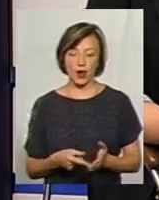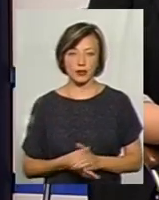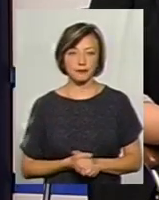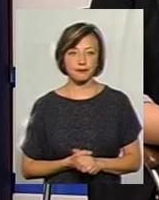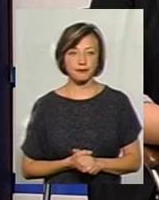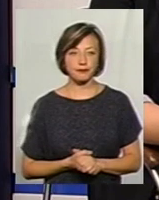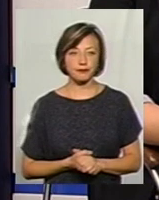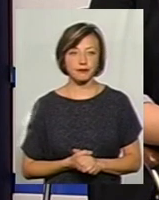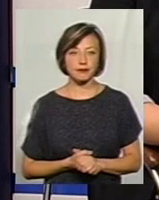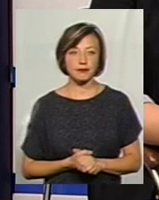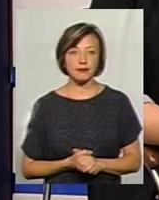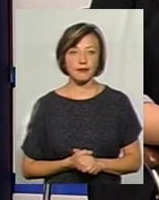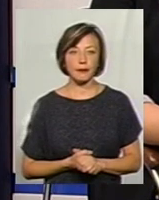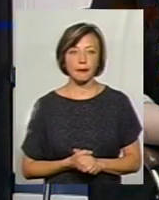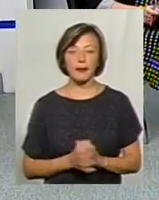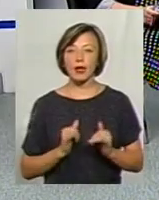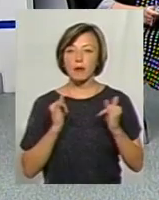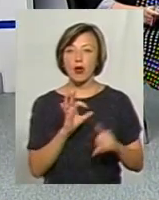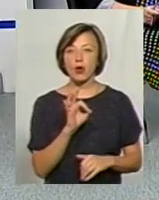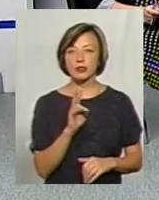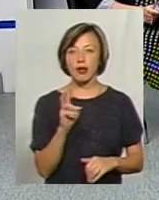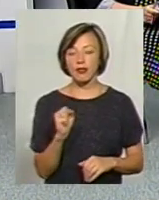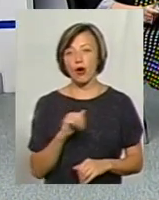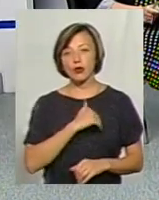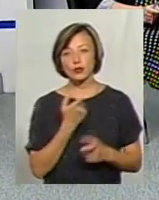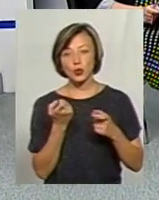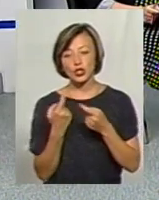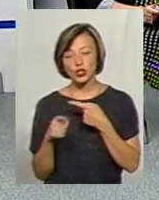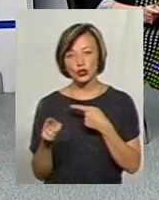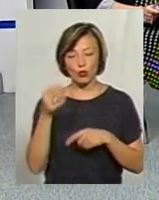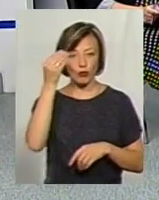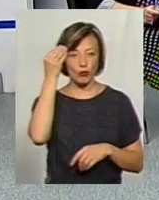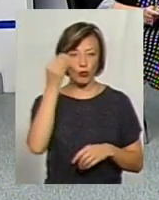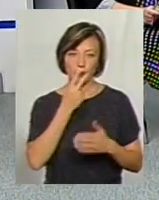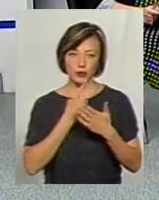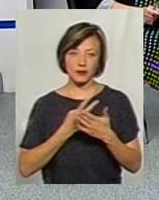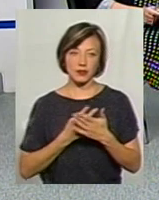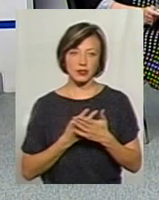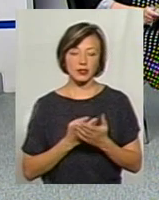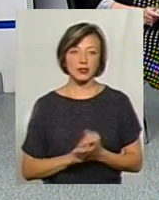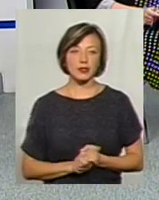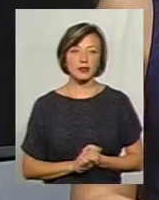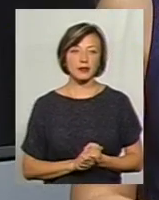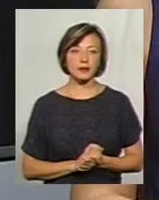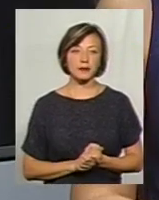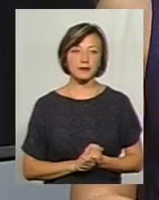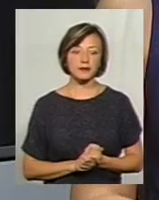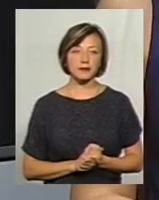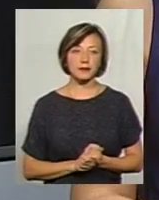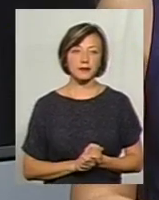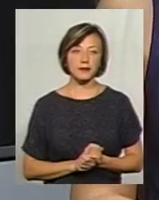Паня Оксана, хотілося б, ну, трохи з іншого боку підступитися до цієї ситуации,